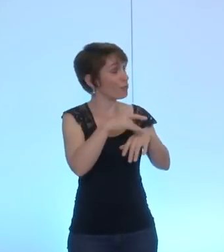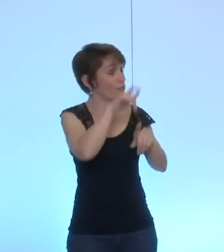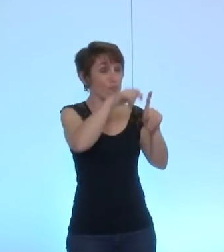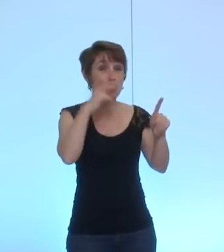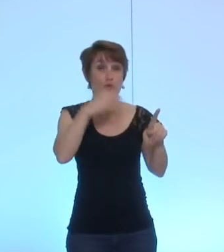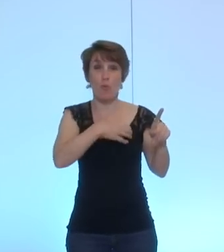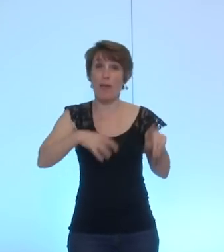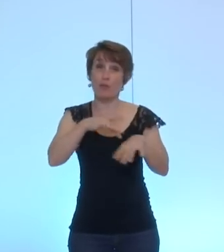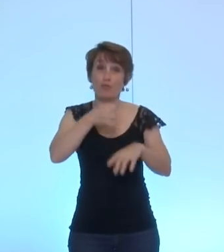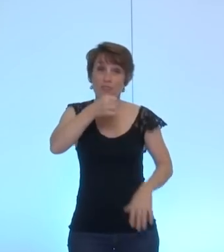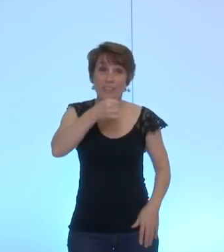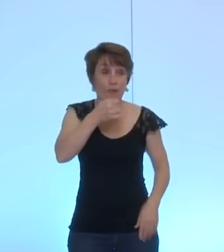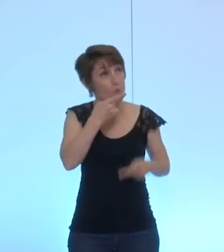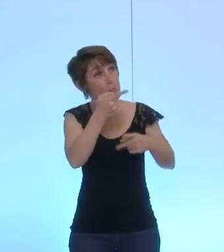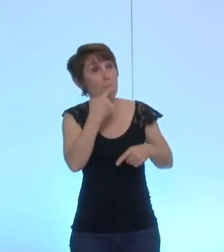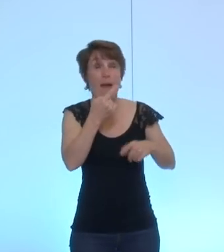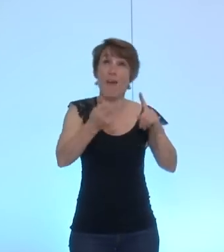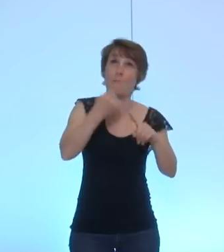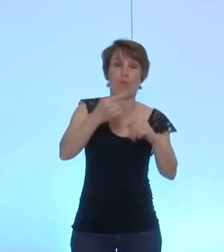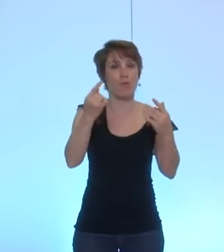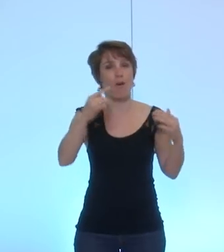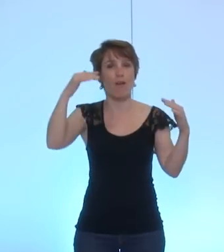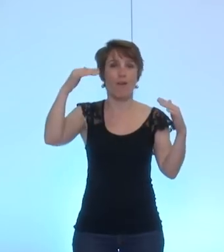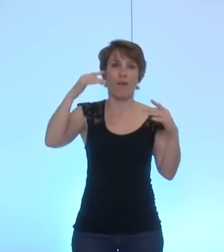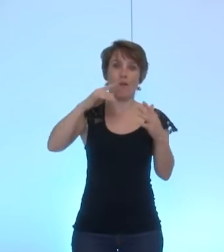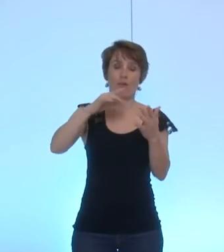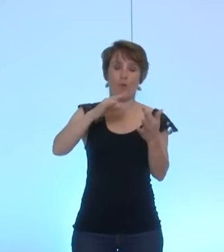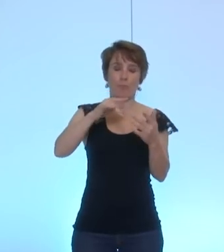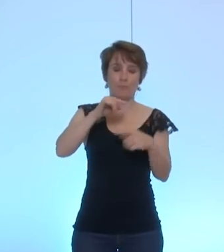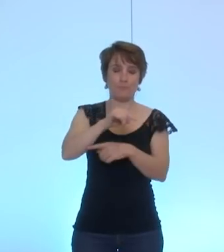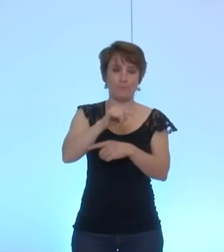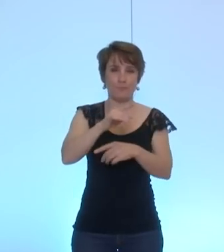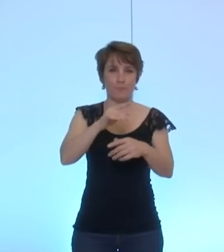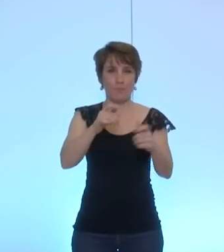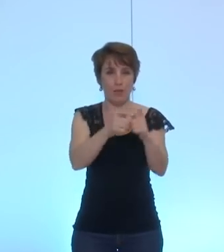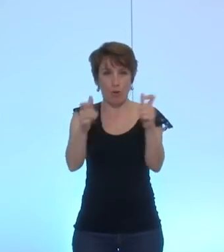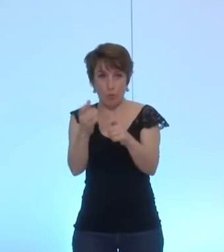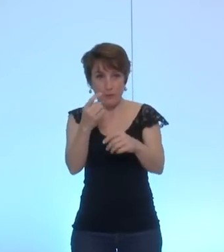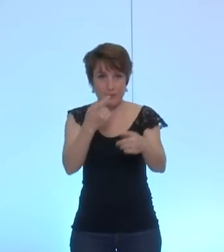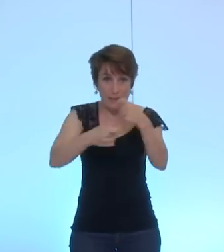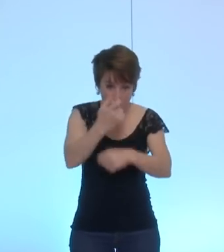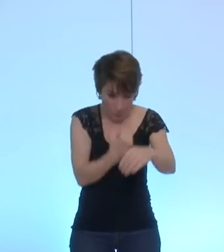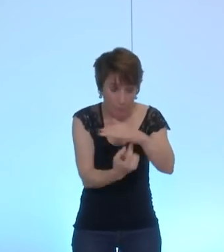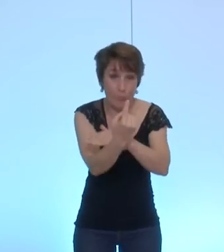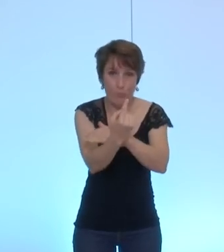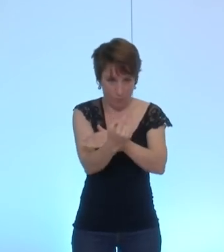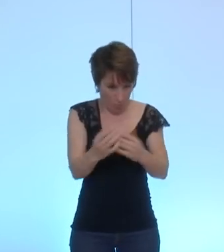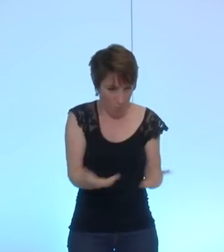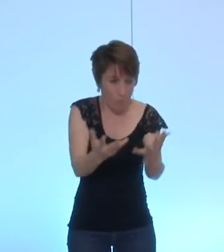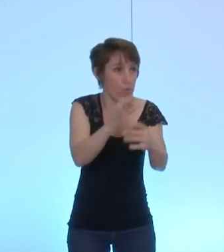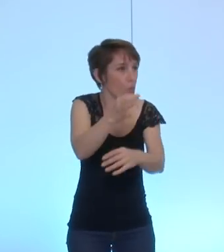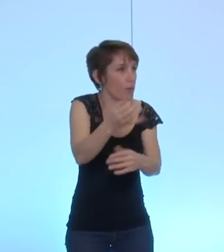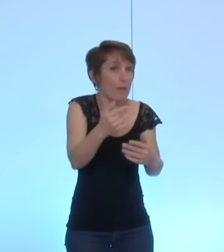choses telles qu'elles sont, que ce soir, on puisse faire le lien entre ce que vous avez évoqué à ce moment-là, au début de l'été, en parlant d'économie